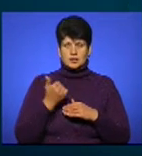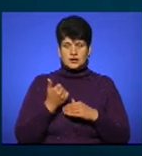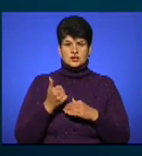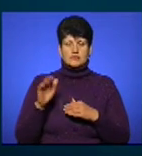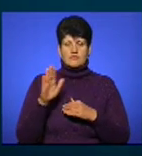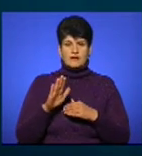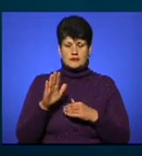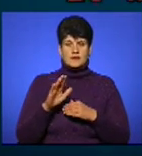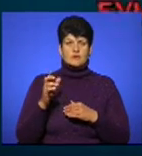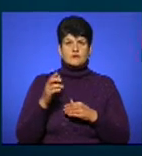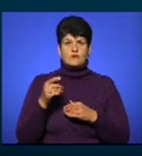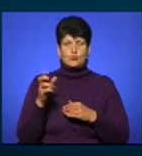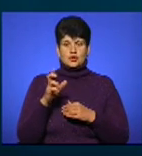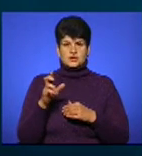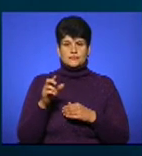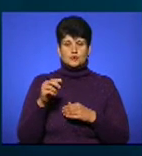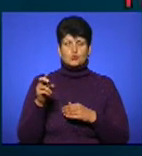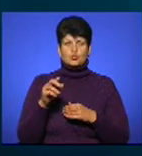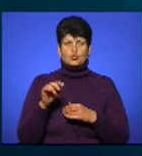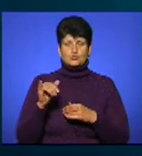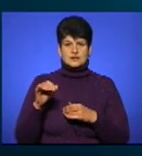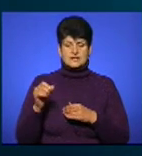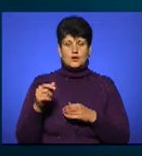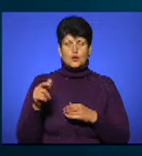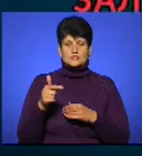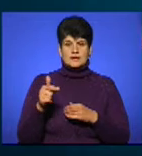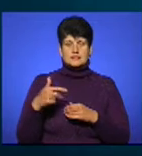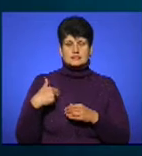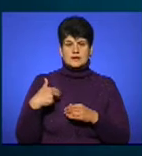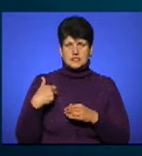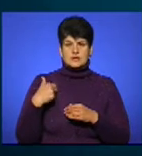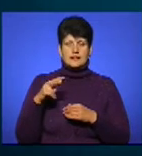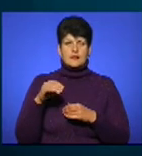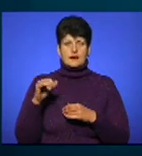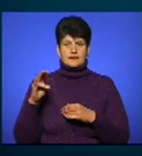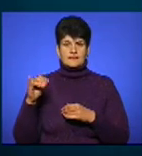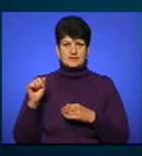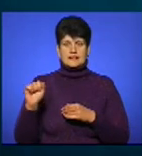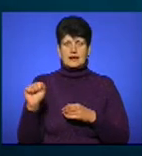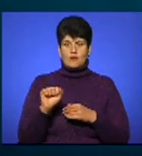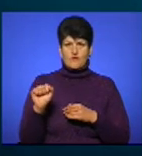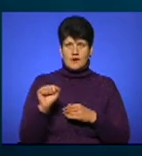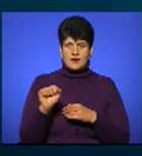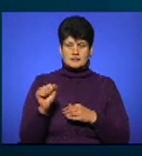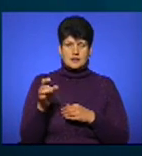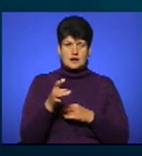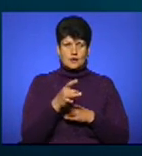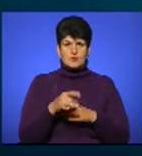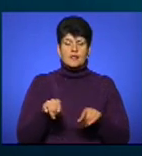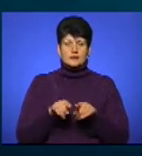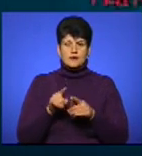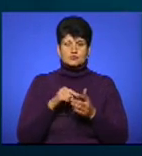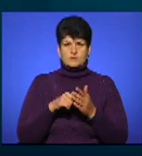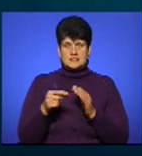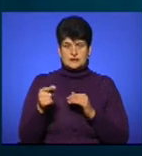Бушицького, Гусятинського, Зеліщицького, Зборівського, Леновецького, Теребовлянського районів, а також в місті